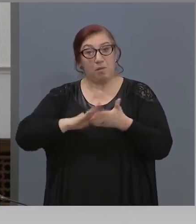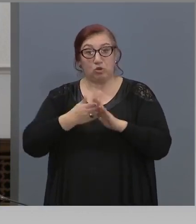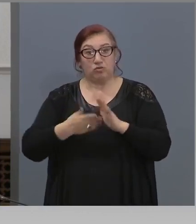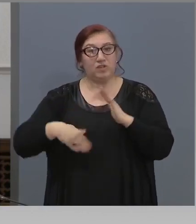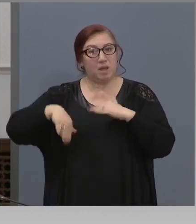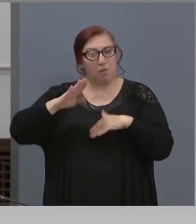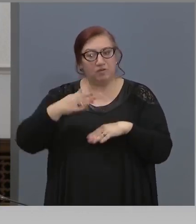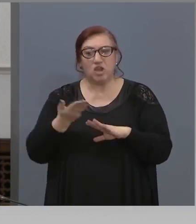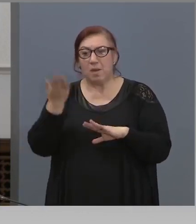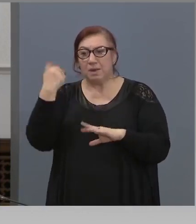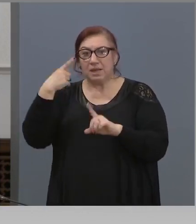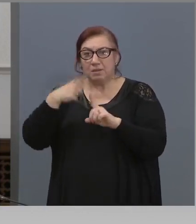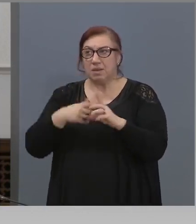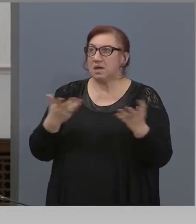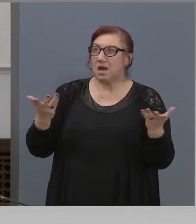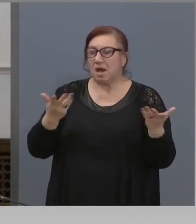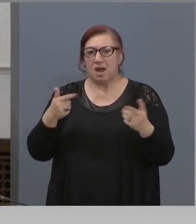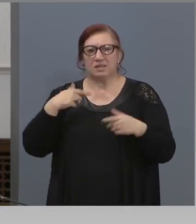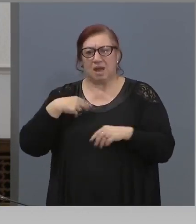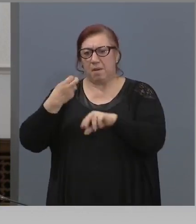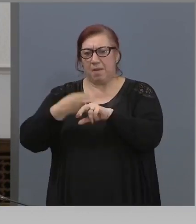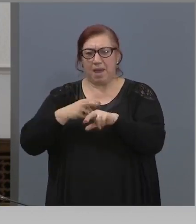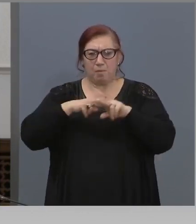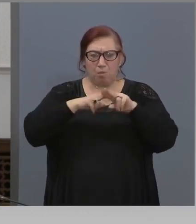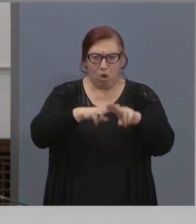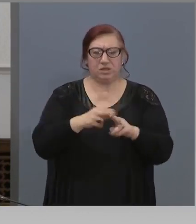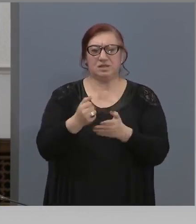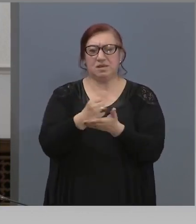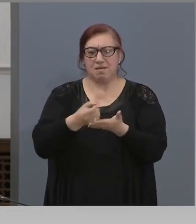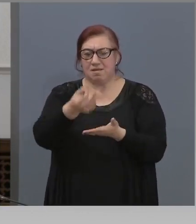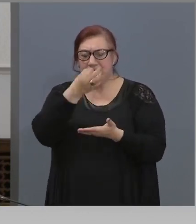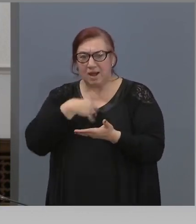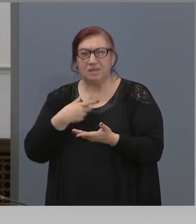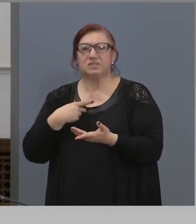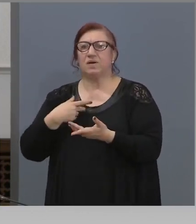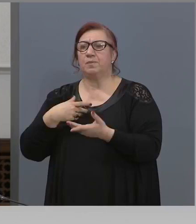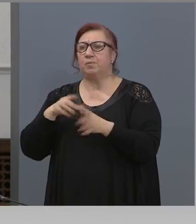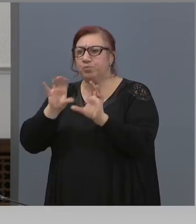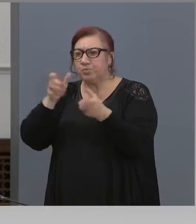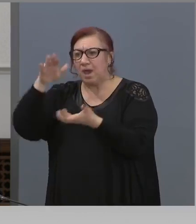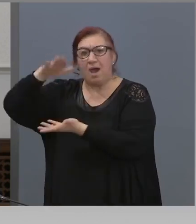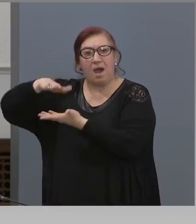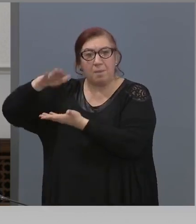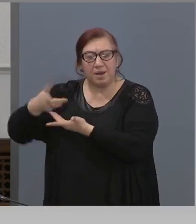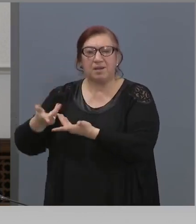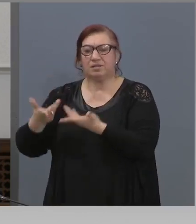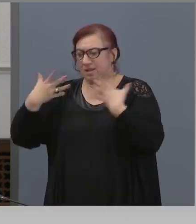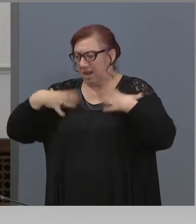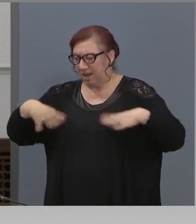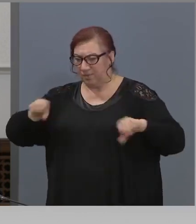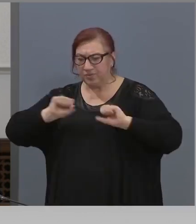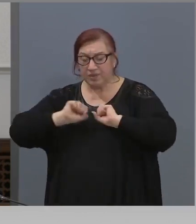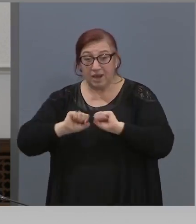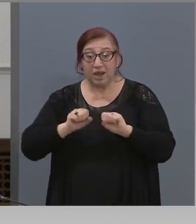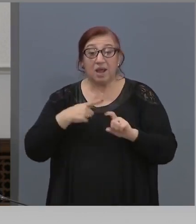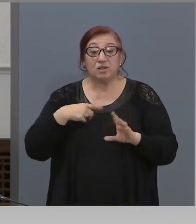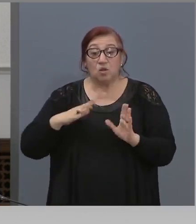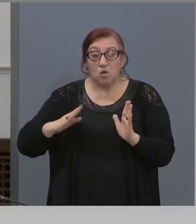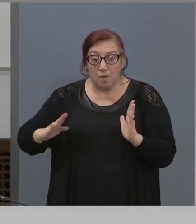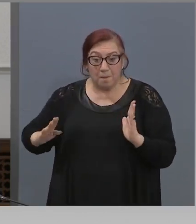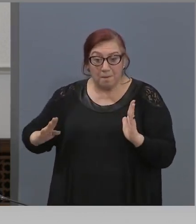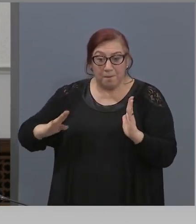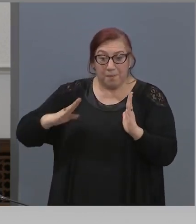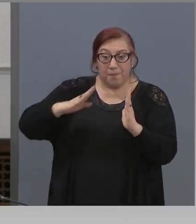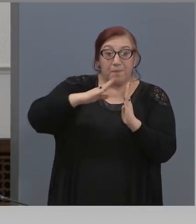Болници, лекарства, апарати, дрехи, но пика го очакваме до 10-15 дни.